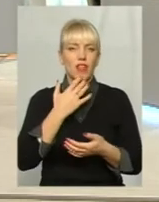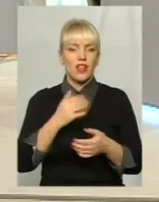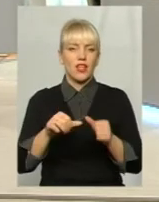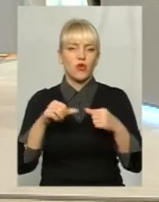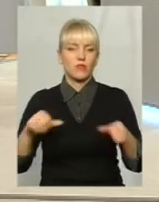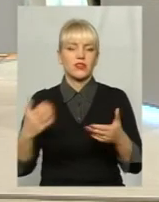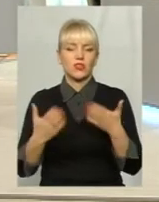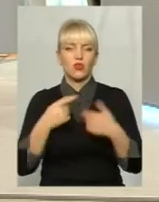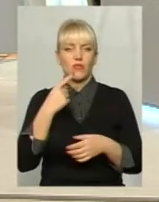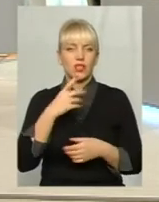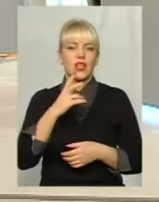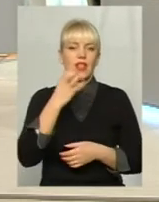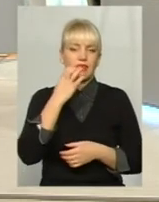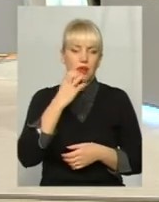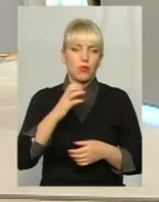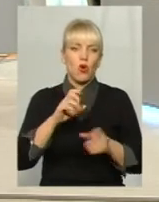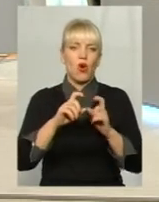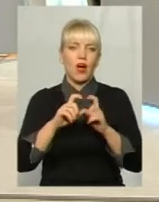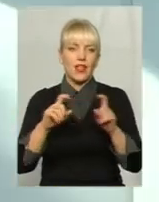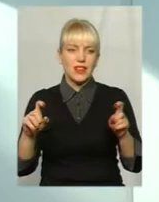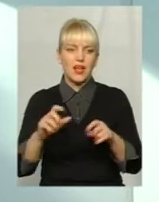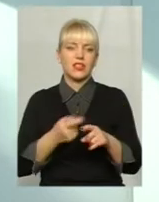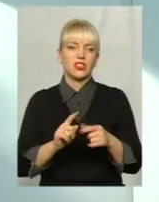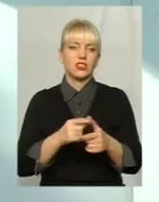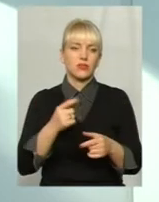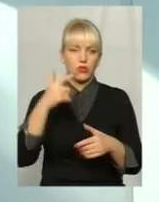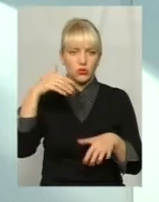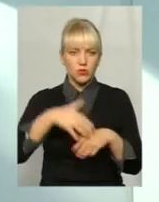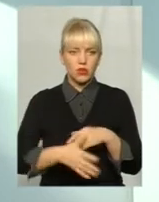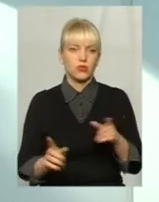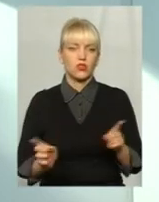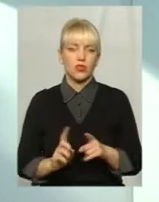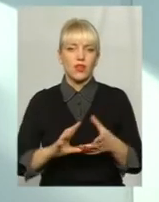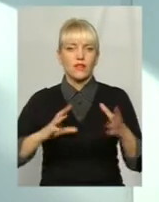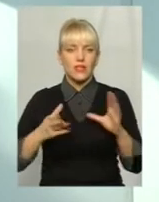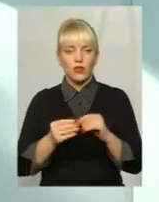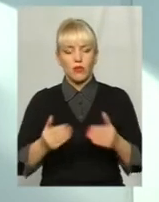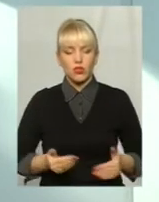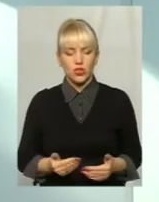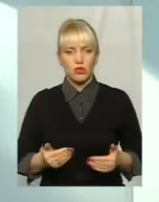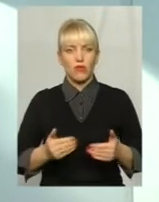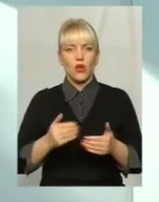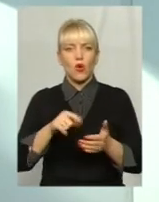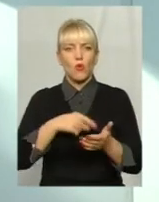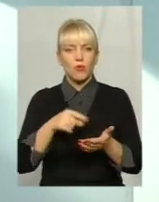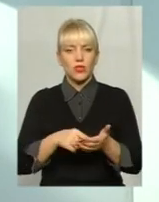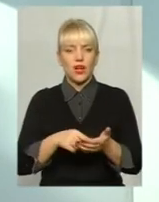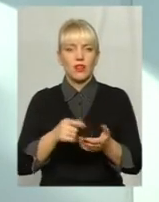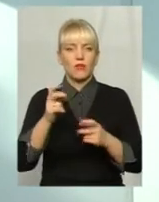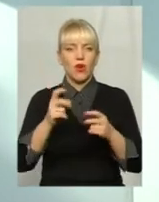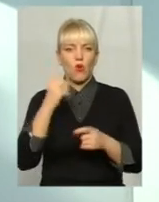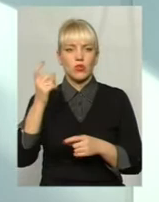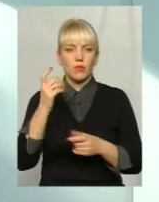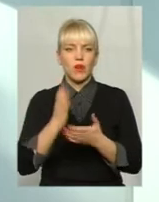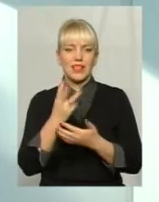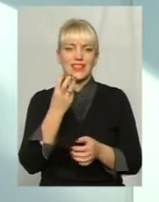теплокомунер, чи південно-захтні теплові мережі. Ну, ясно, що в цілому пожитлово-комунальному господарстві міста ми маємо біля 300